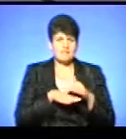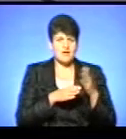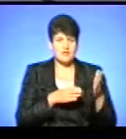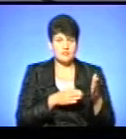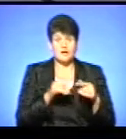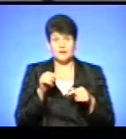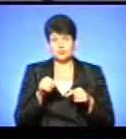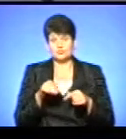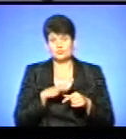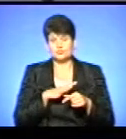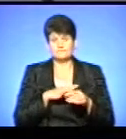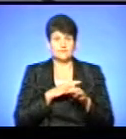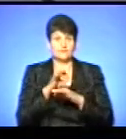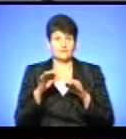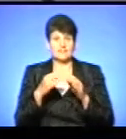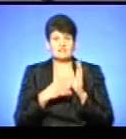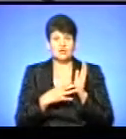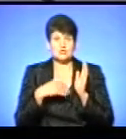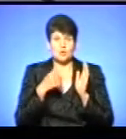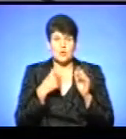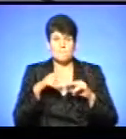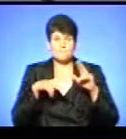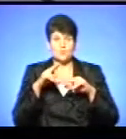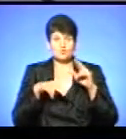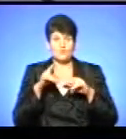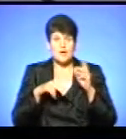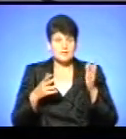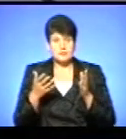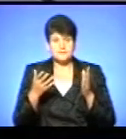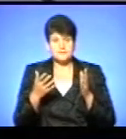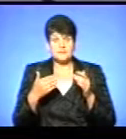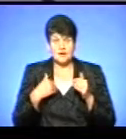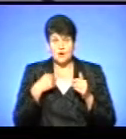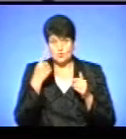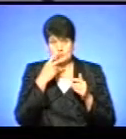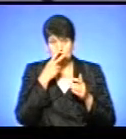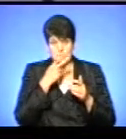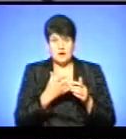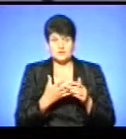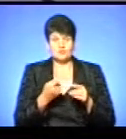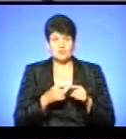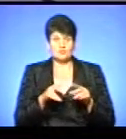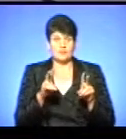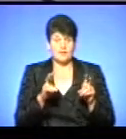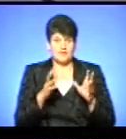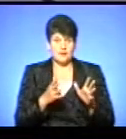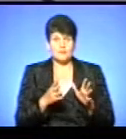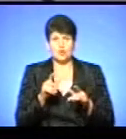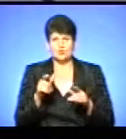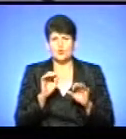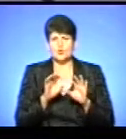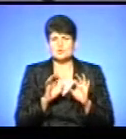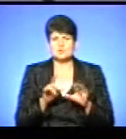тут була така архітектура, скажімо, в 90-х роках будували, ми вже, я вже особисто бачу цю тему, тому що люди